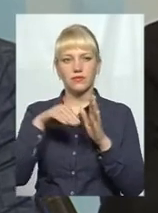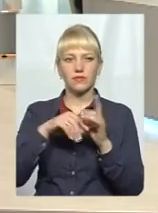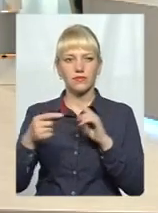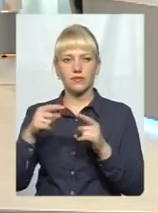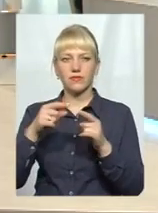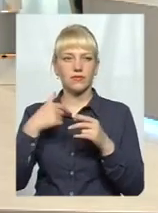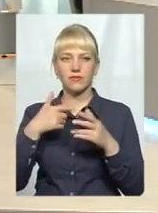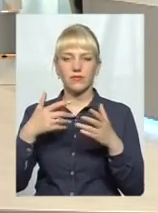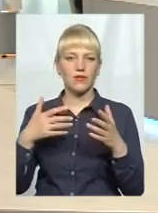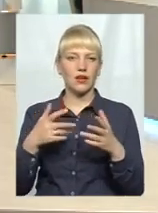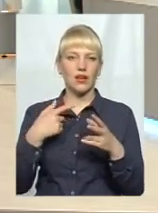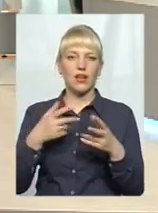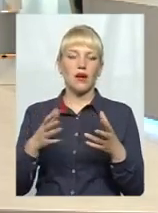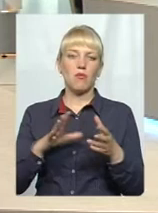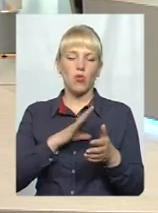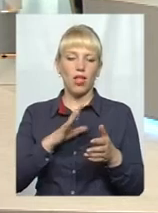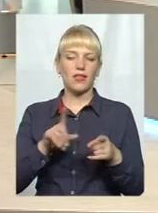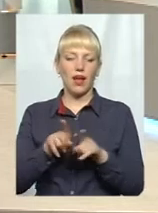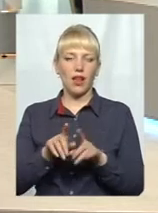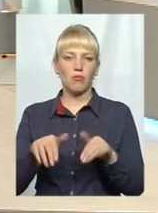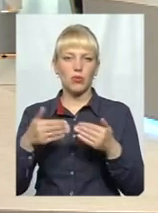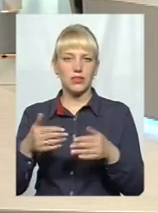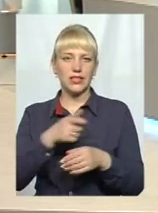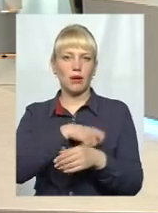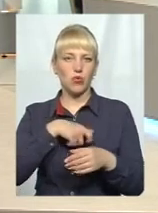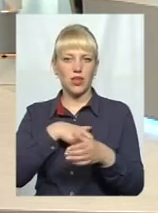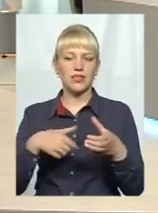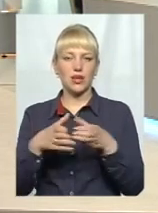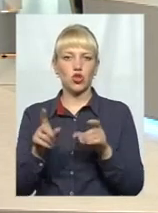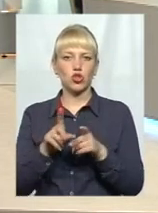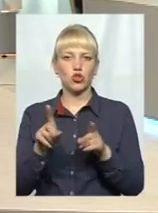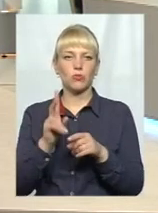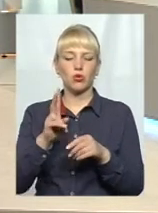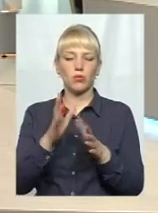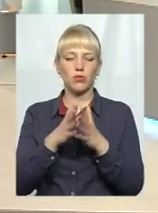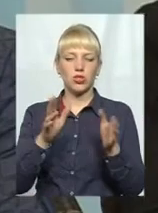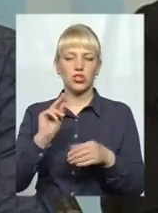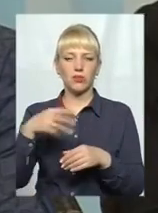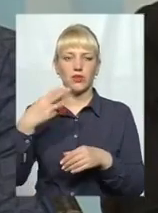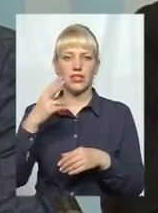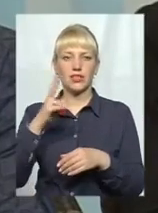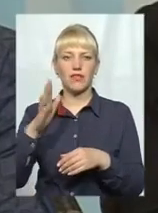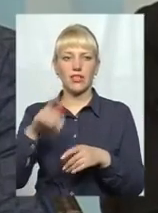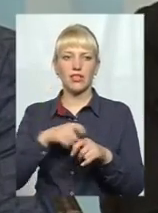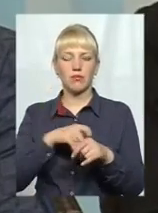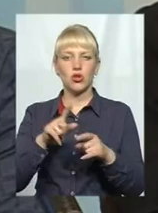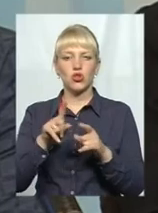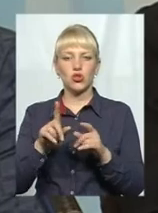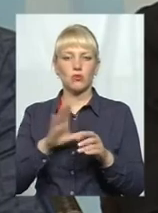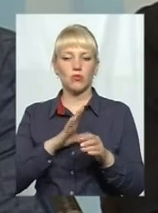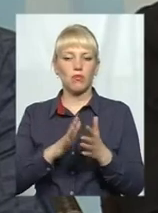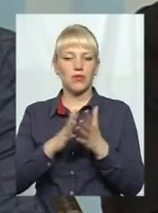підтримали. Була пропозиція так само і депутатського корпусу, що все-таки в тих, що більше 30 квадратів, все-таки застосувати підвищений